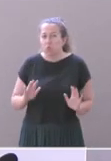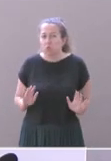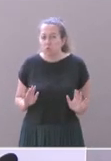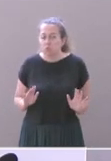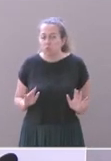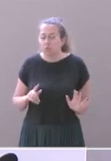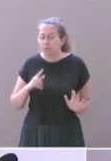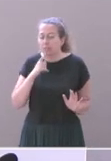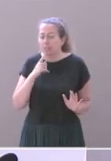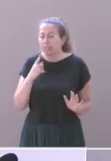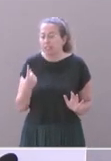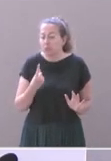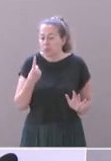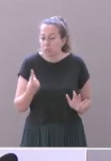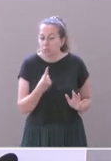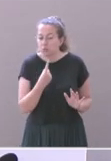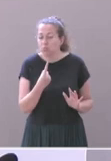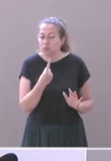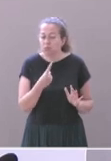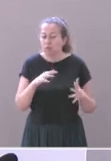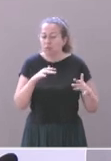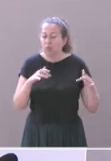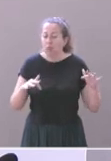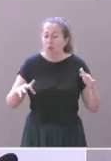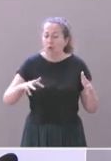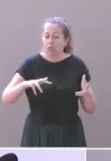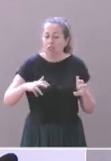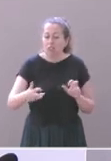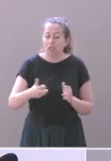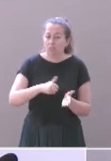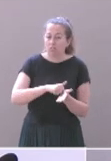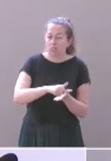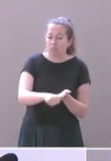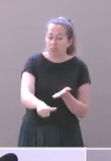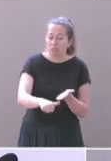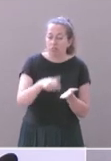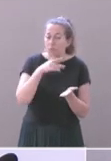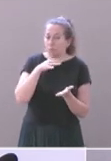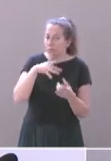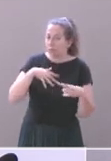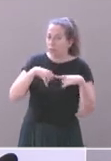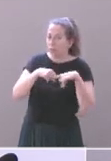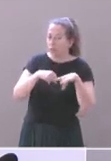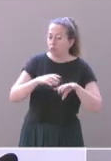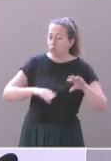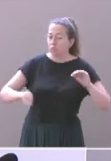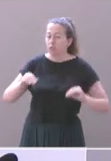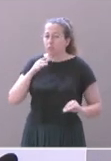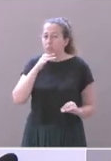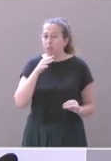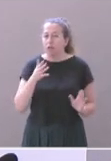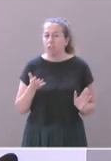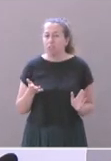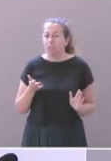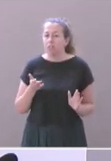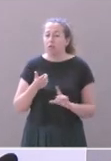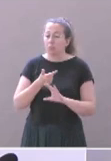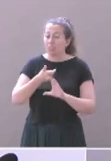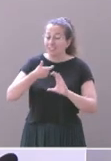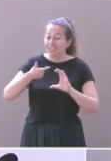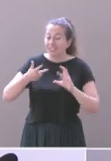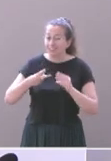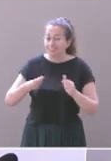Toutes les atteintes, toutes les destructions de l'environnement ne peuvent pas être compensées. L'absence de perte nette de biodiversité, l